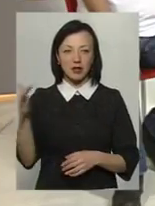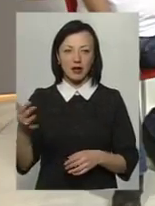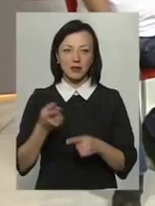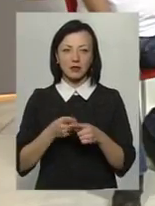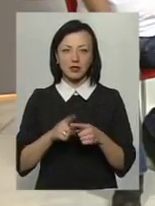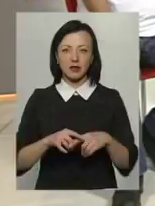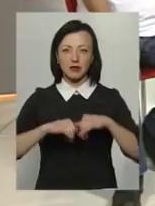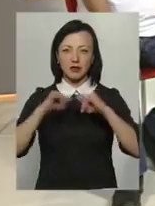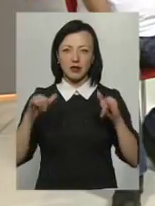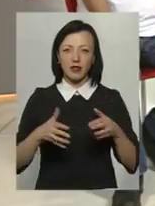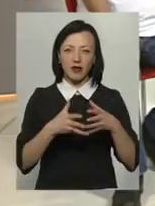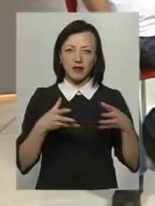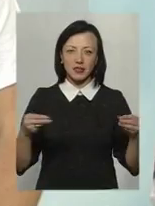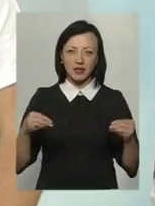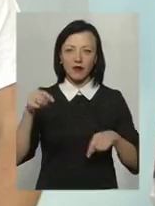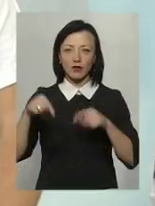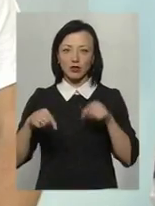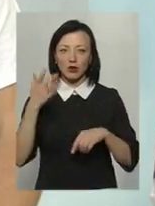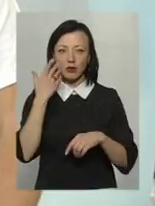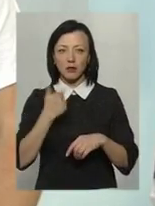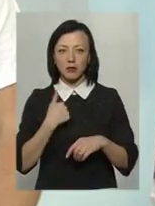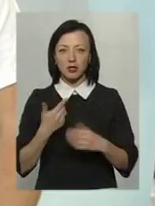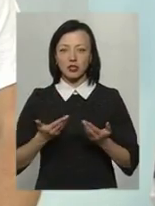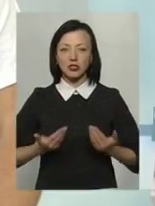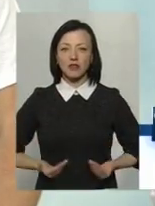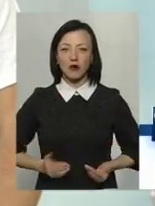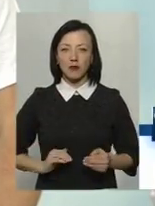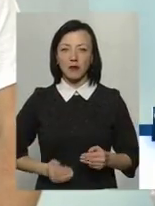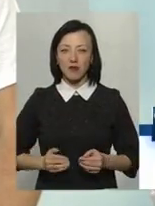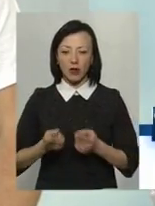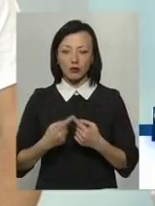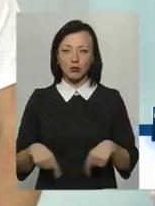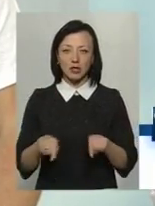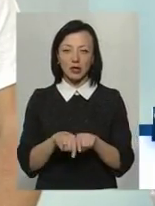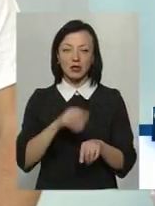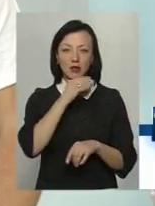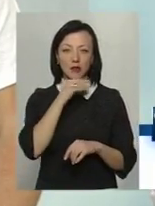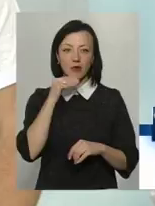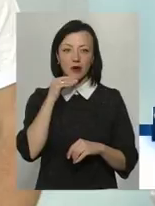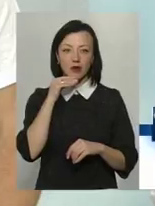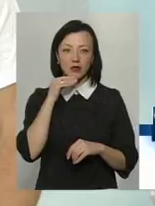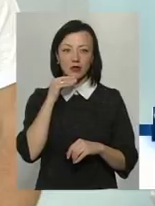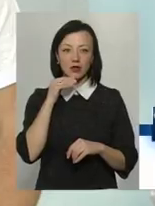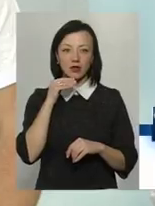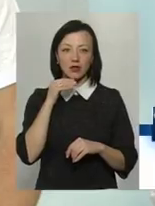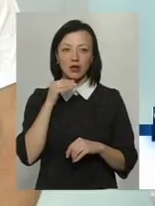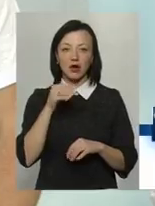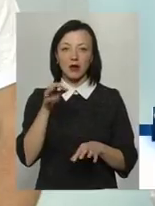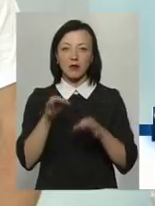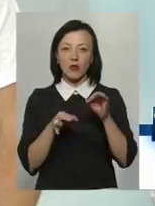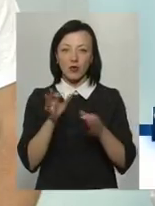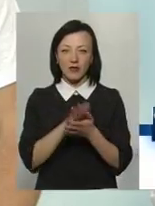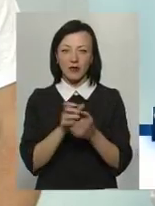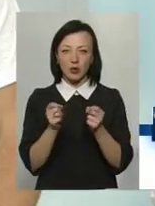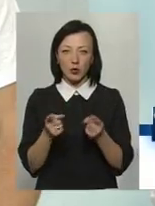росте навесні і восени, коли ми живемо в приватному секторі, і дуже багато саме органічних відходів, це